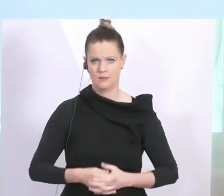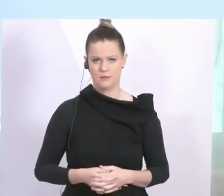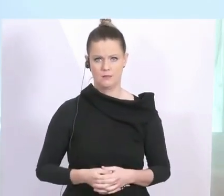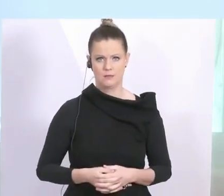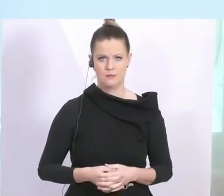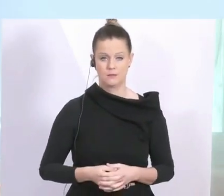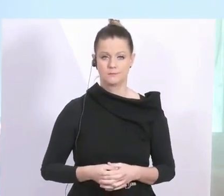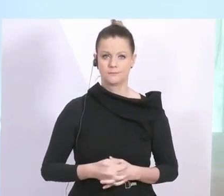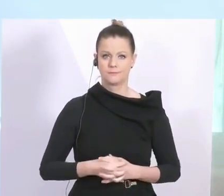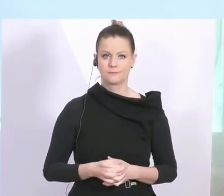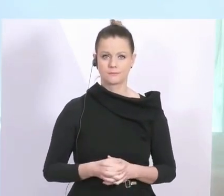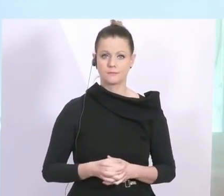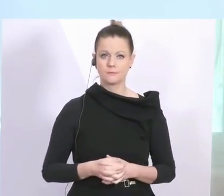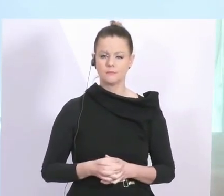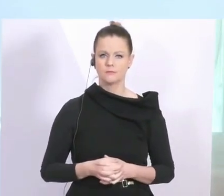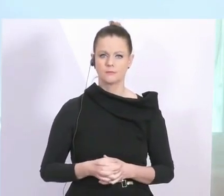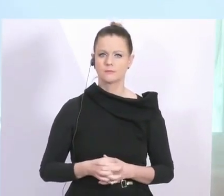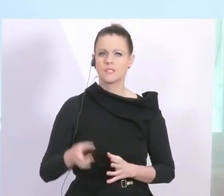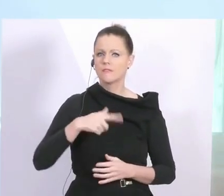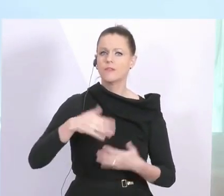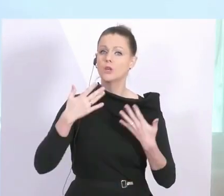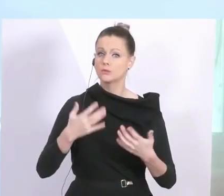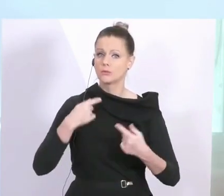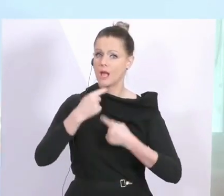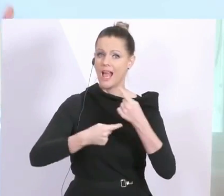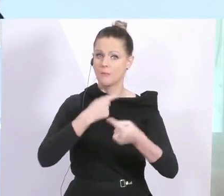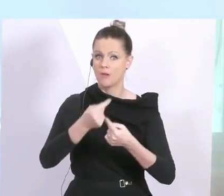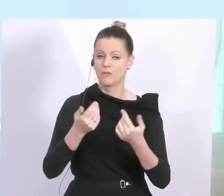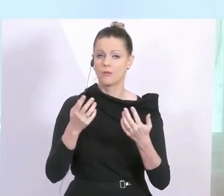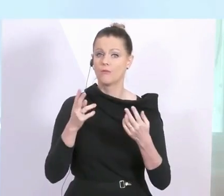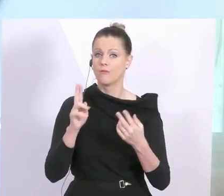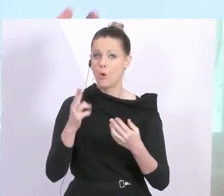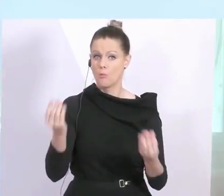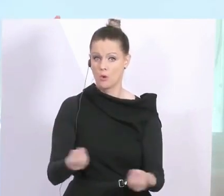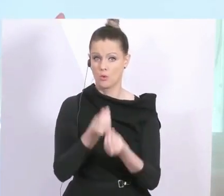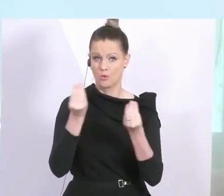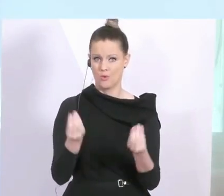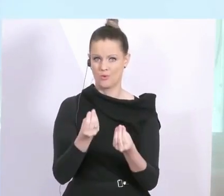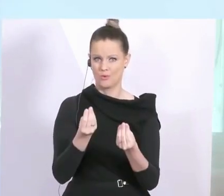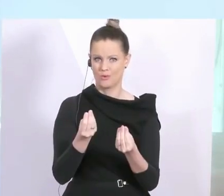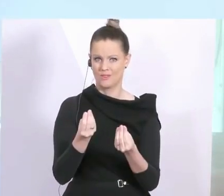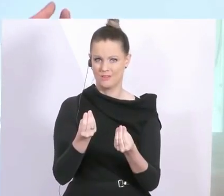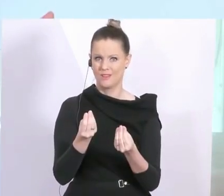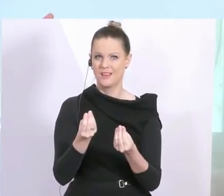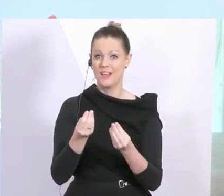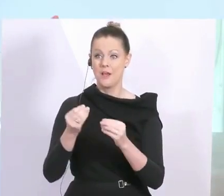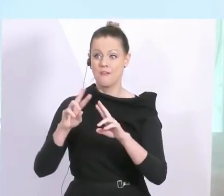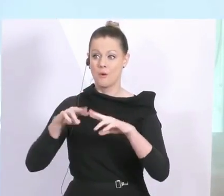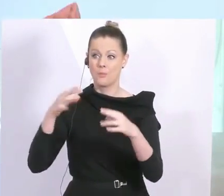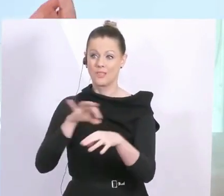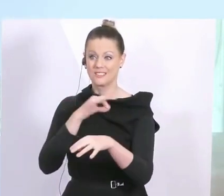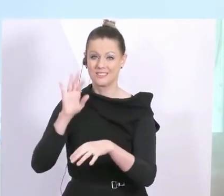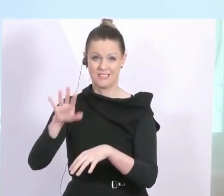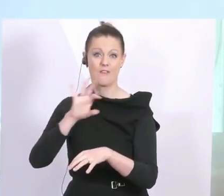Abschließend, wir tun das deshalb, damit der Wunsch des Freundes des Herrn Bundeskanzlers, der dieses SMS